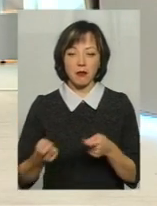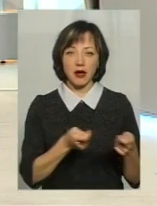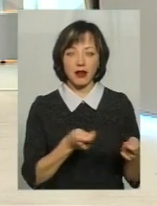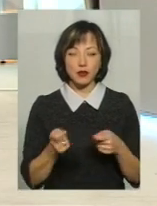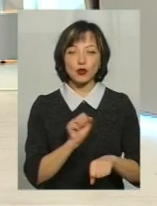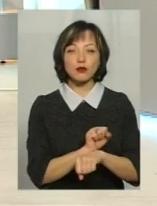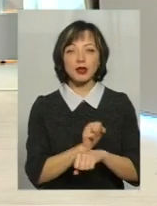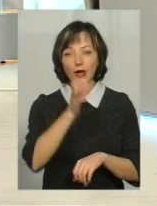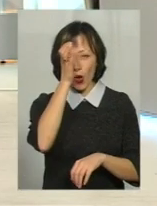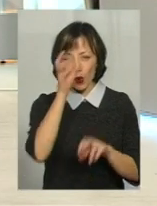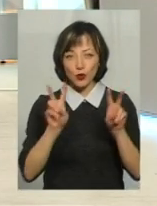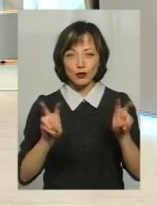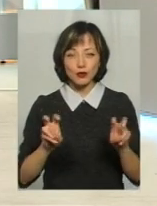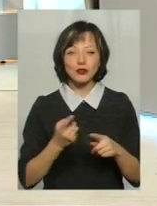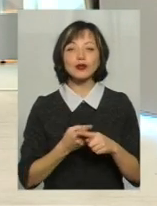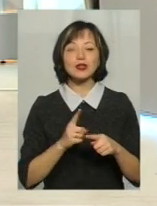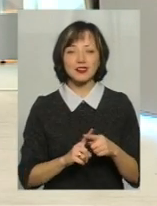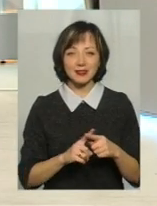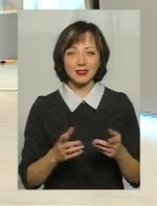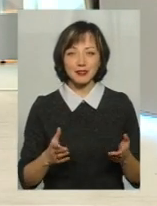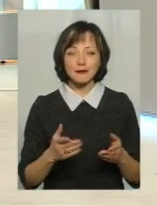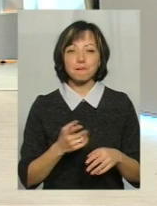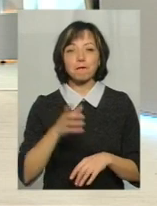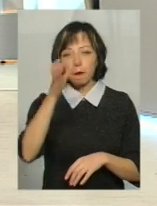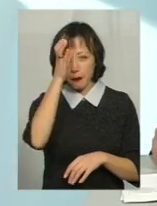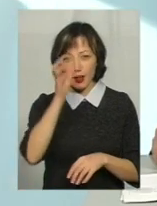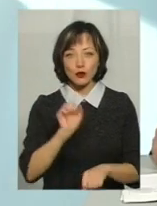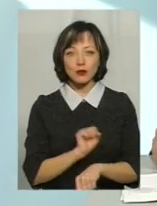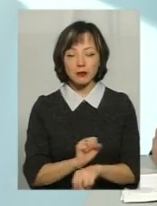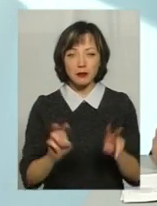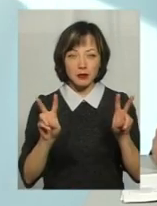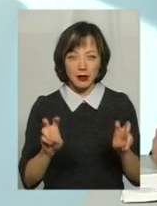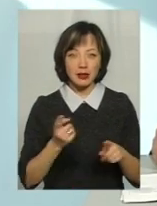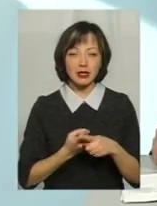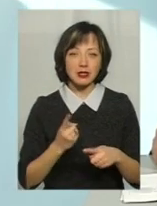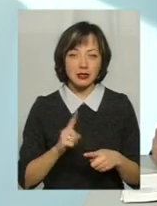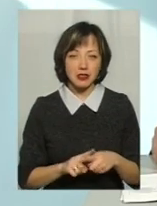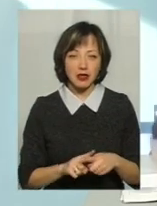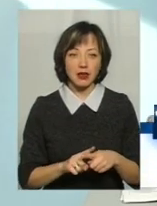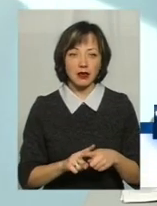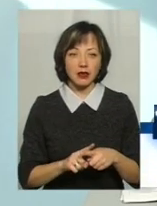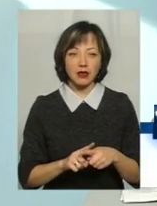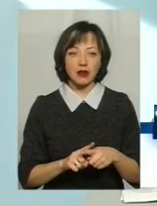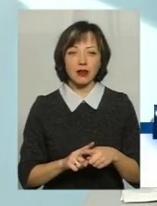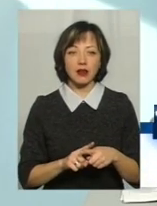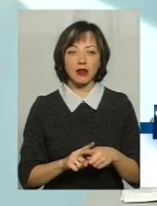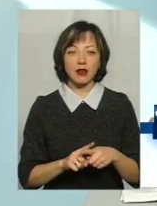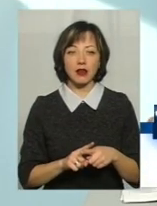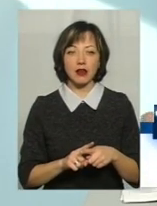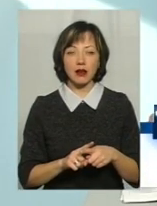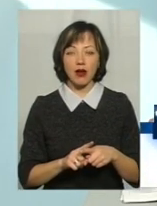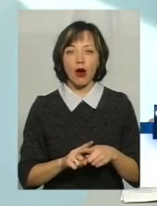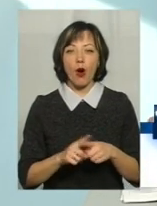зупинки розумні. Що стосується розумних зупинок? Якраз організація «Житомирська дозор», яка